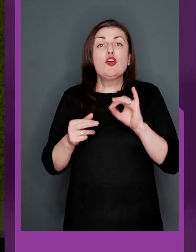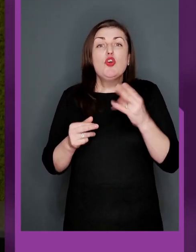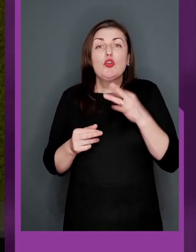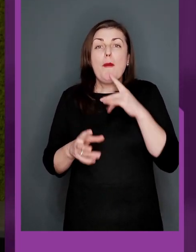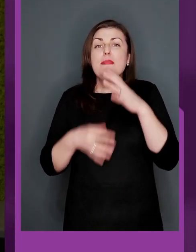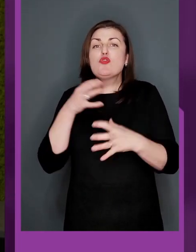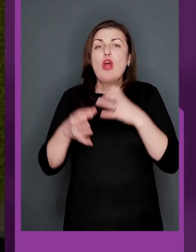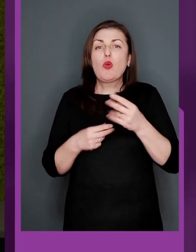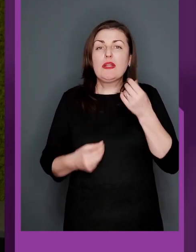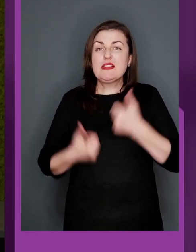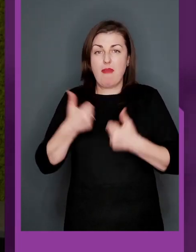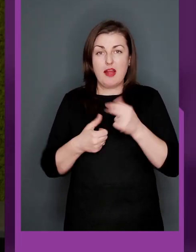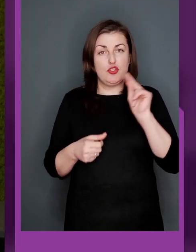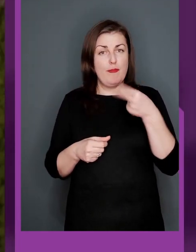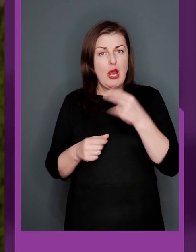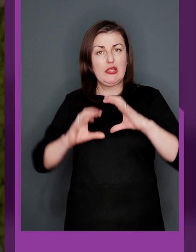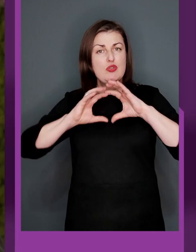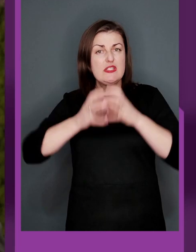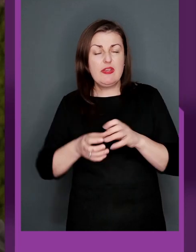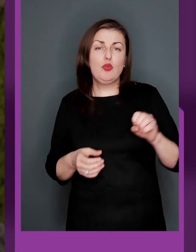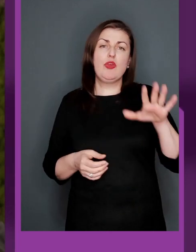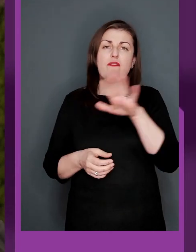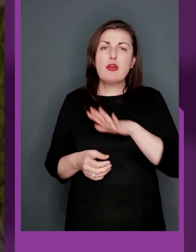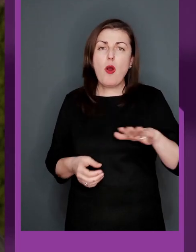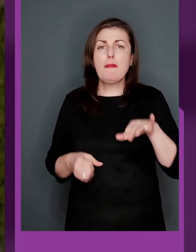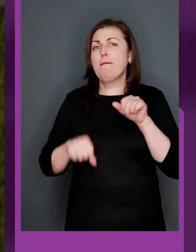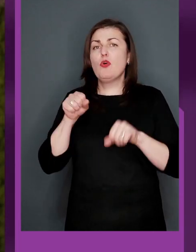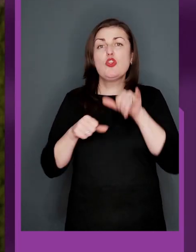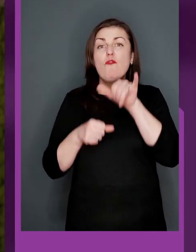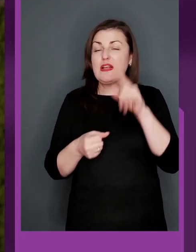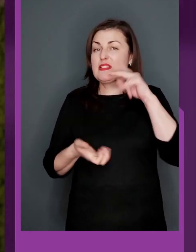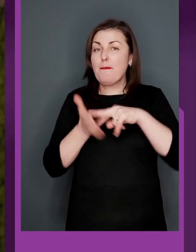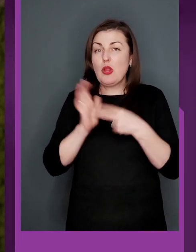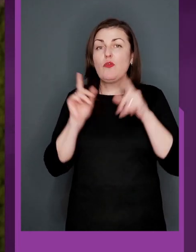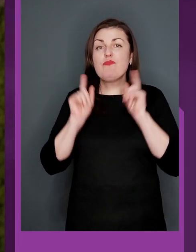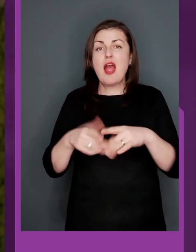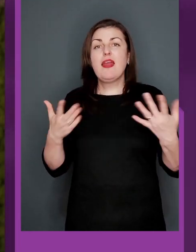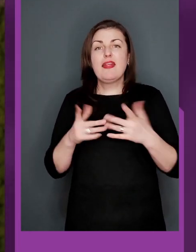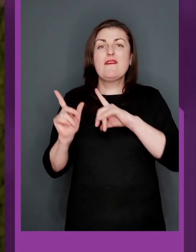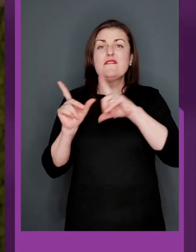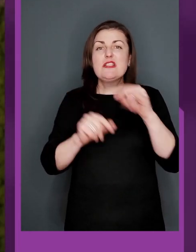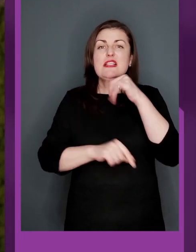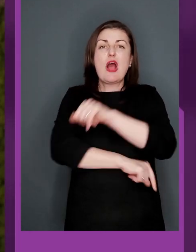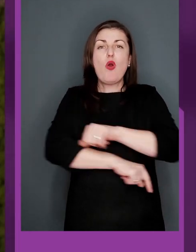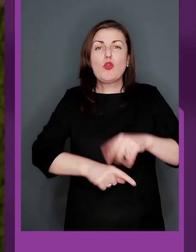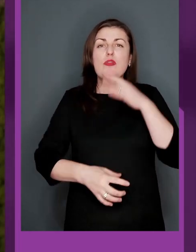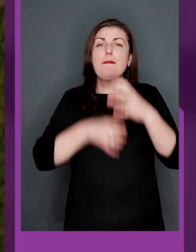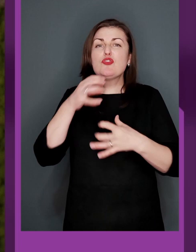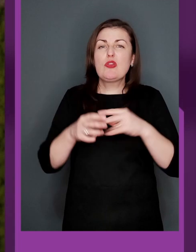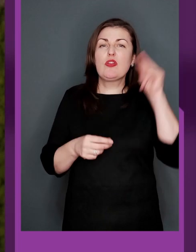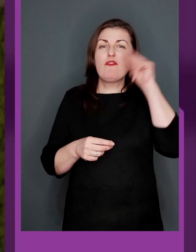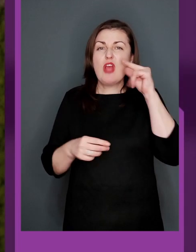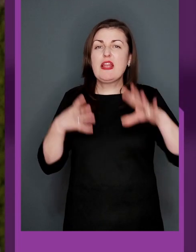Але як щодо міжнародних змагань, чемпіонати світу, Європи? Можливо, у вас заплановані також якісь виїзди за кордони